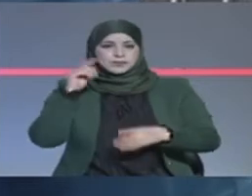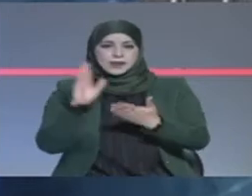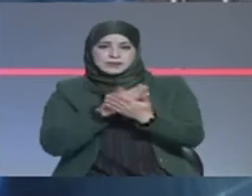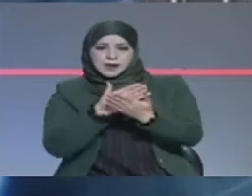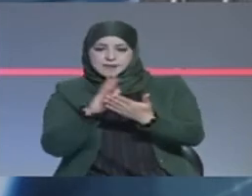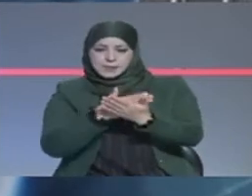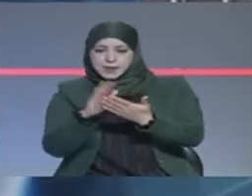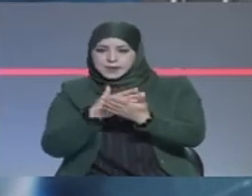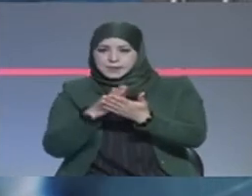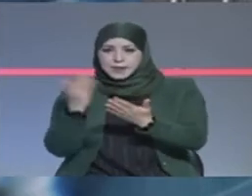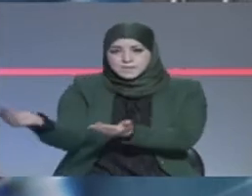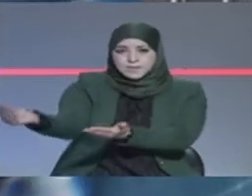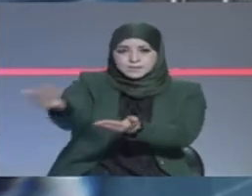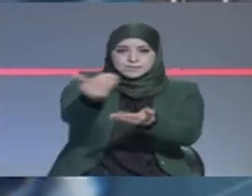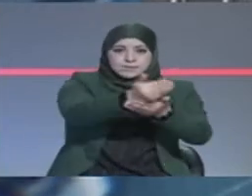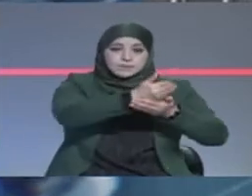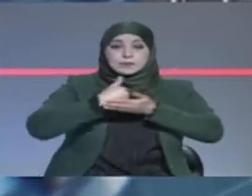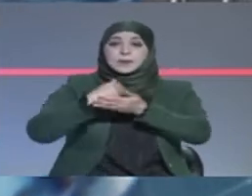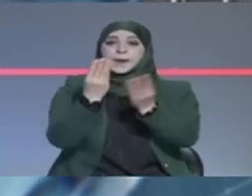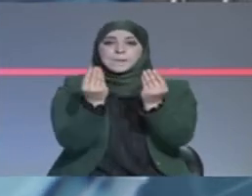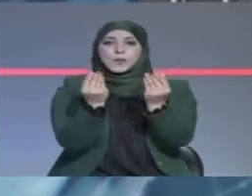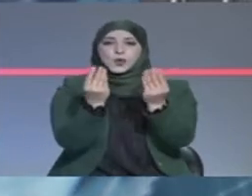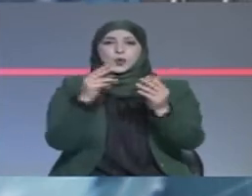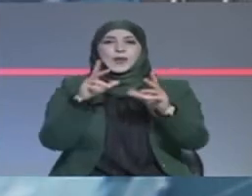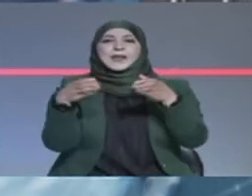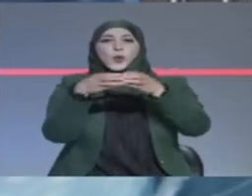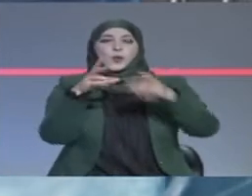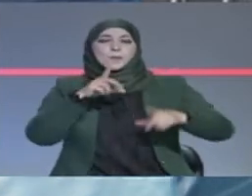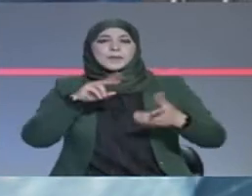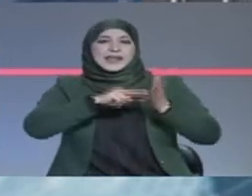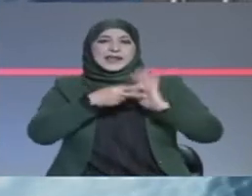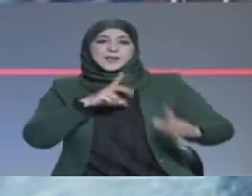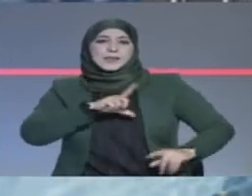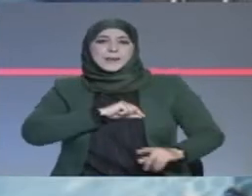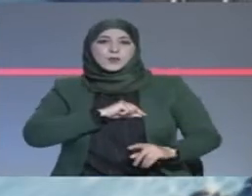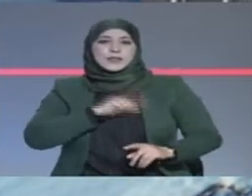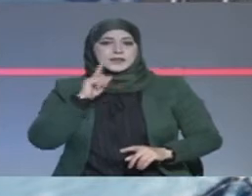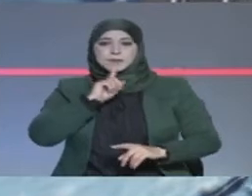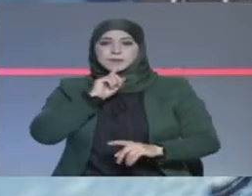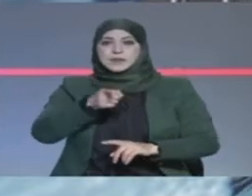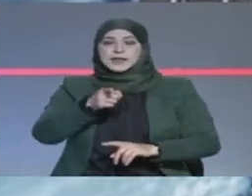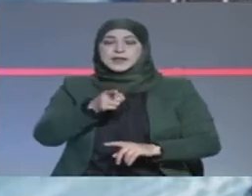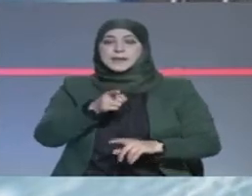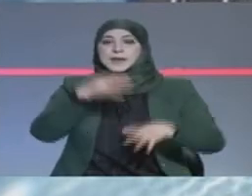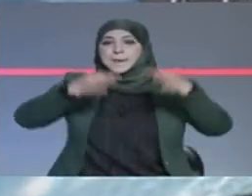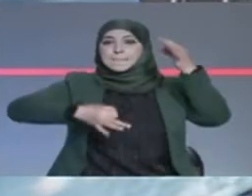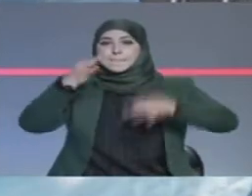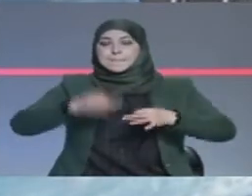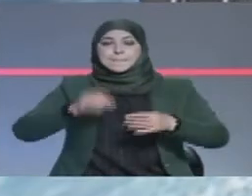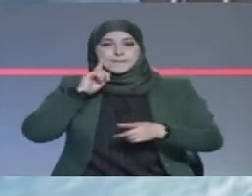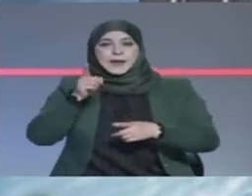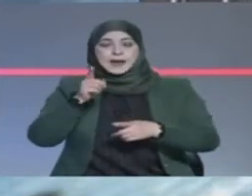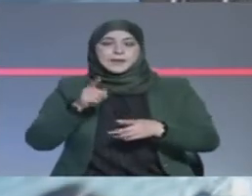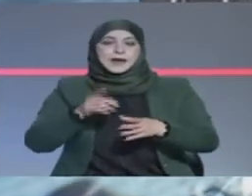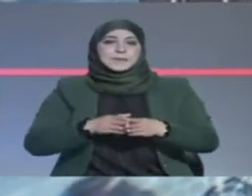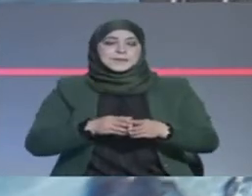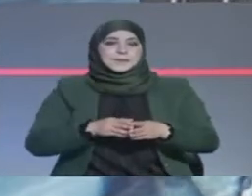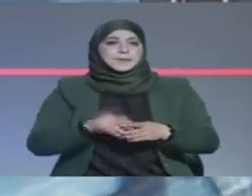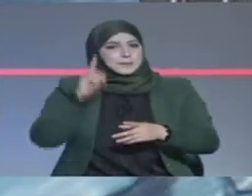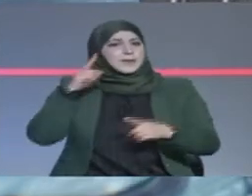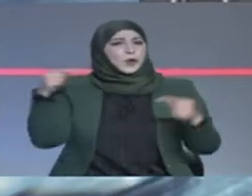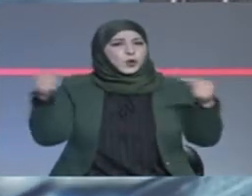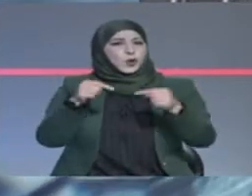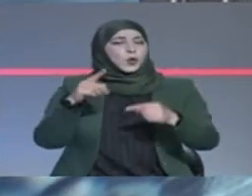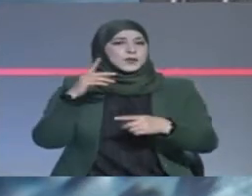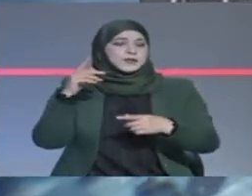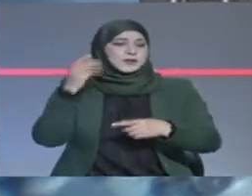لحجز المواد المذكورة عن طريق إدارة الشرطة الفنية والعلمية بإذن من النيابة العمومية بالقطب القضائي لمكافحة